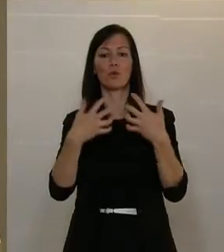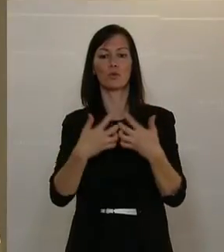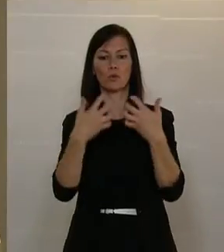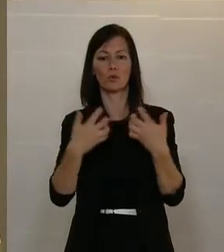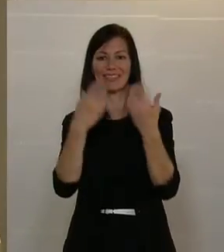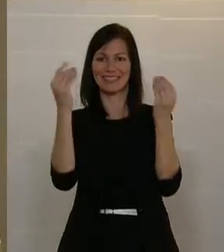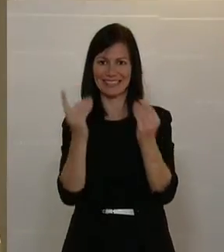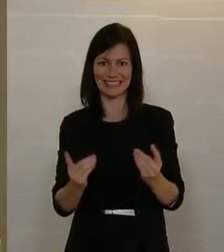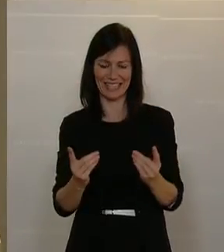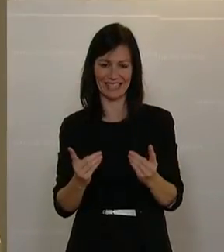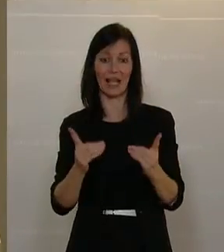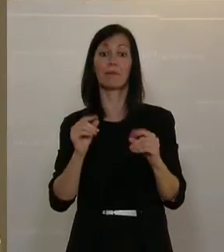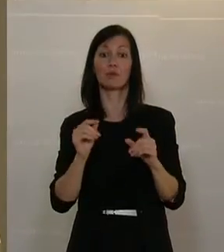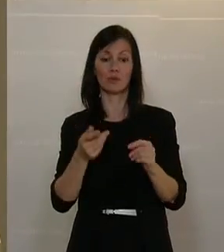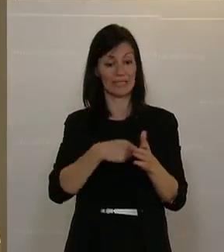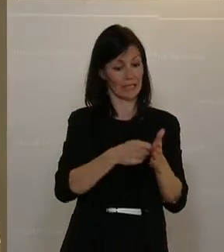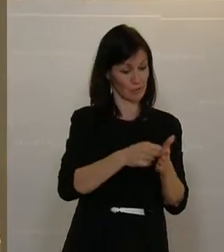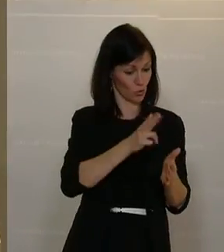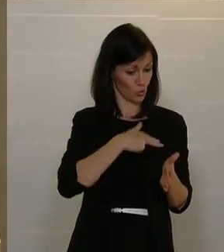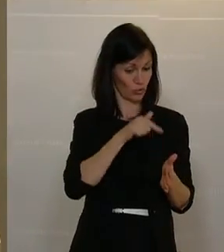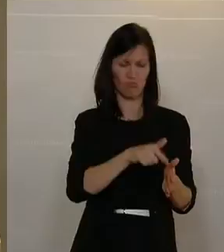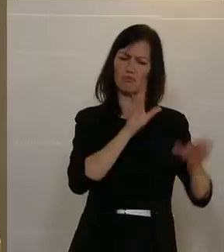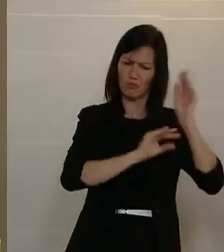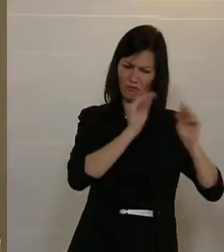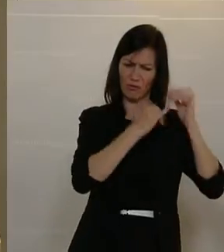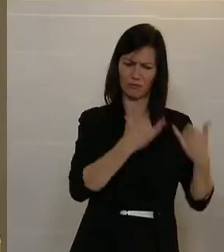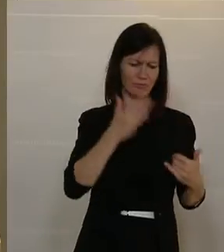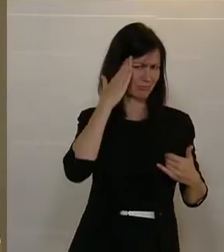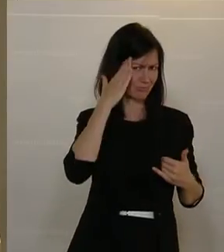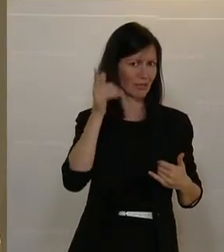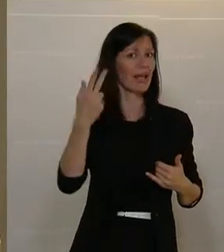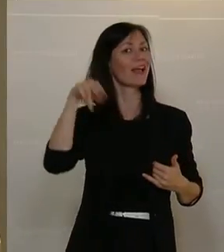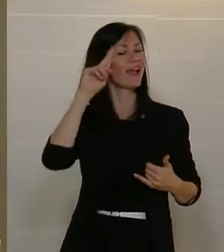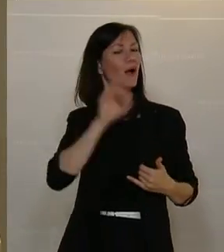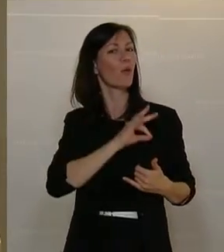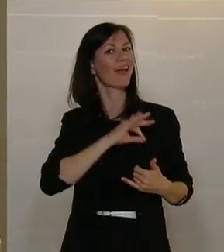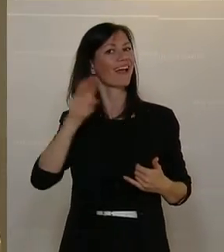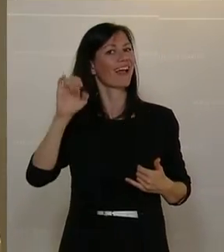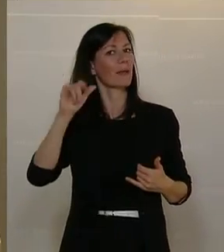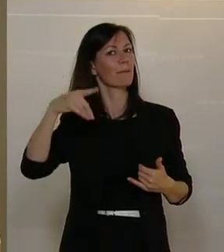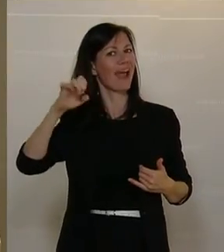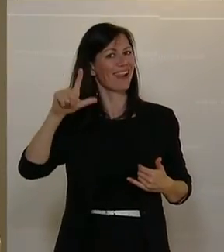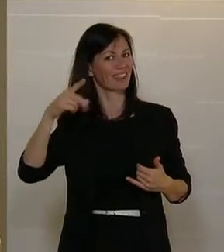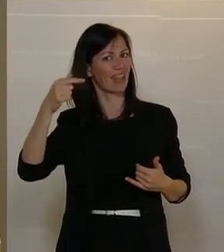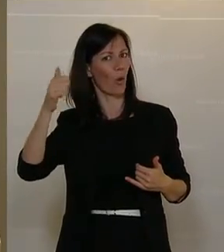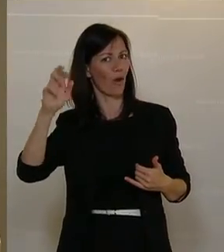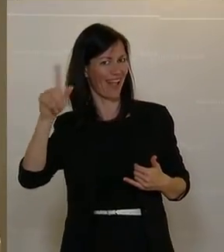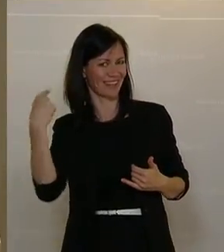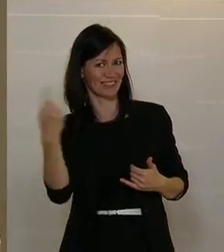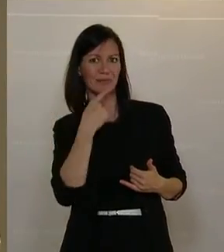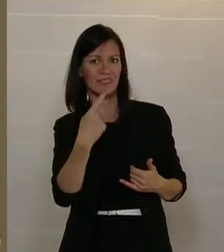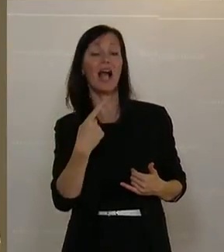Also aufbauend auf den Erfahrungen des Reparaturbonus müssen wir ganz stark, Kollege Eipeldauer hat es auch genannt, viel stärker ins Produktdesign,